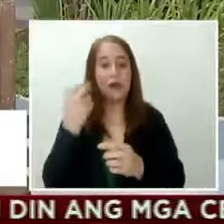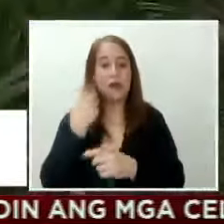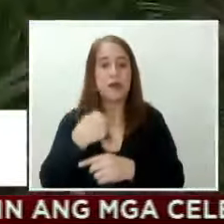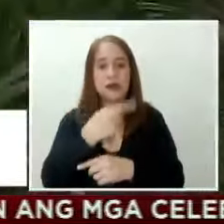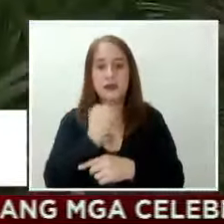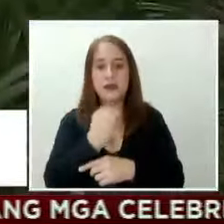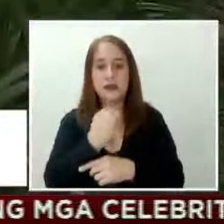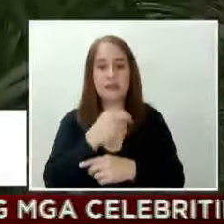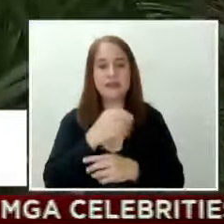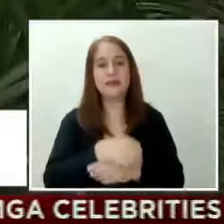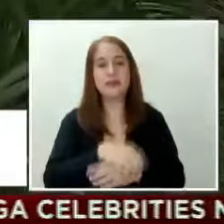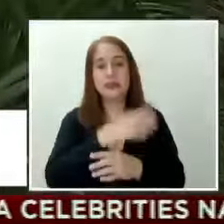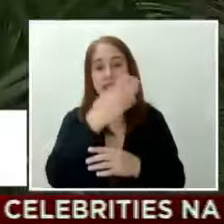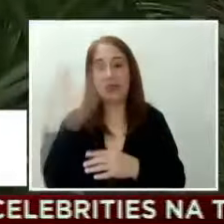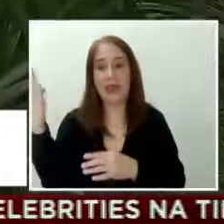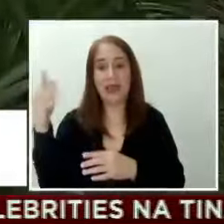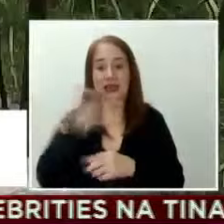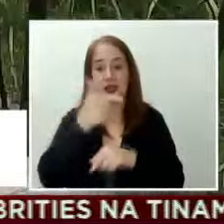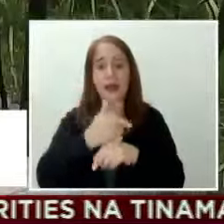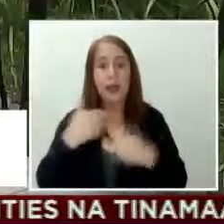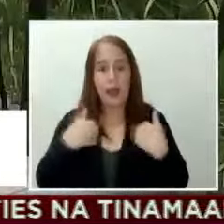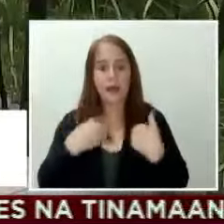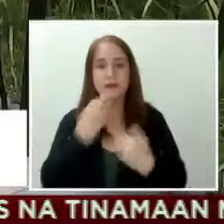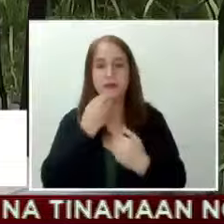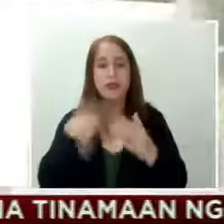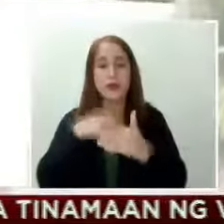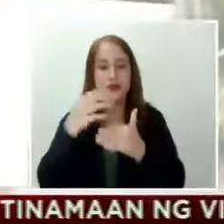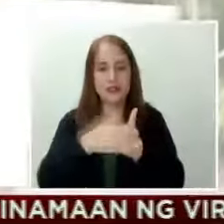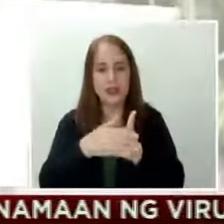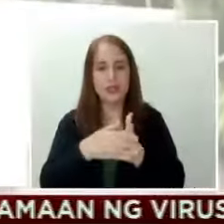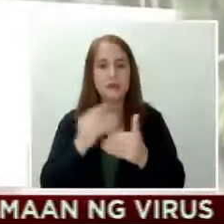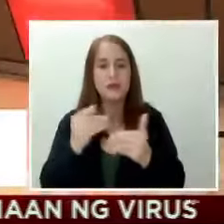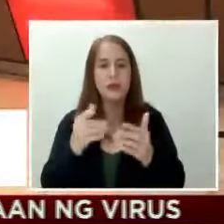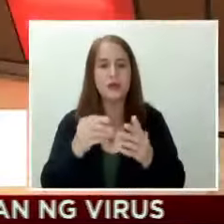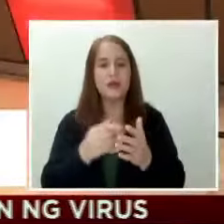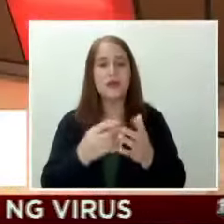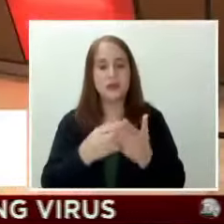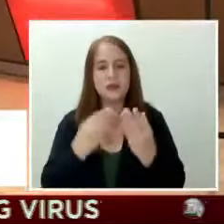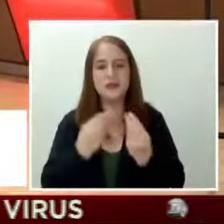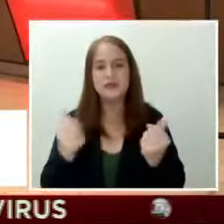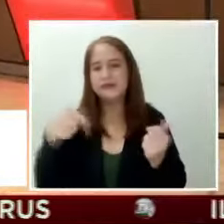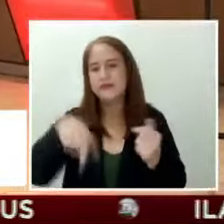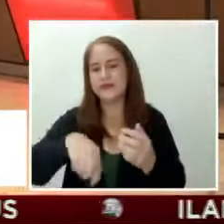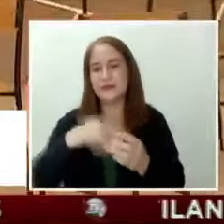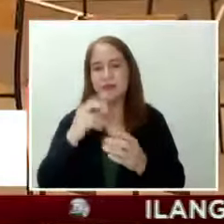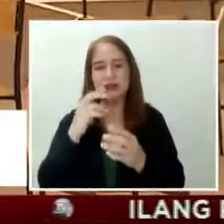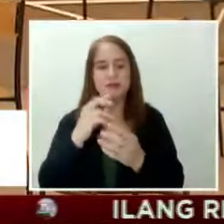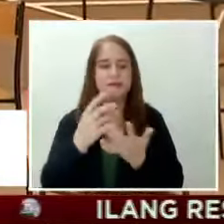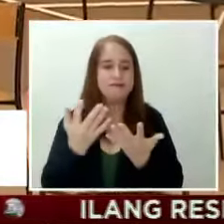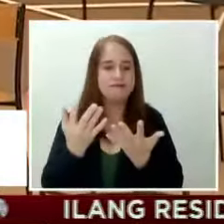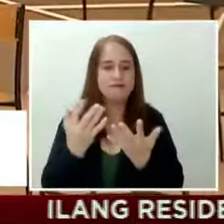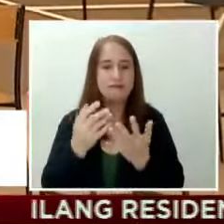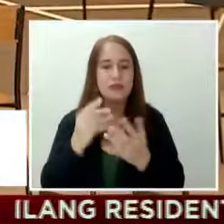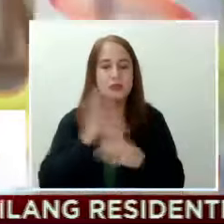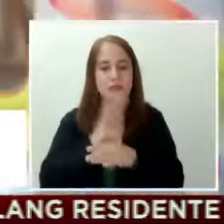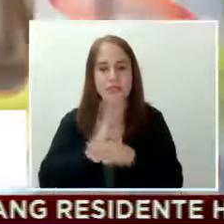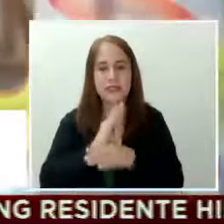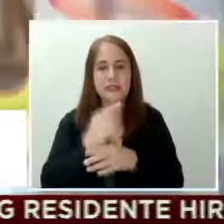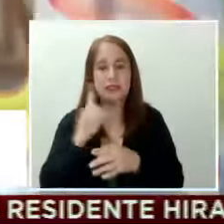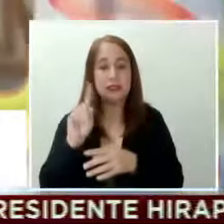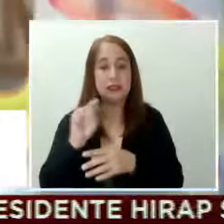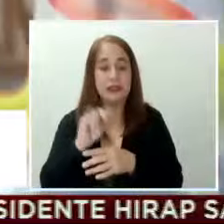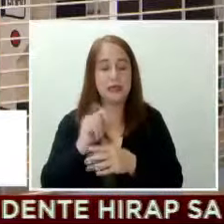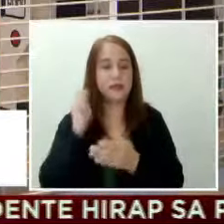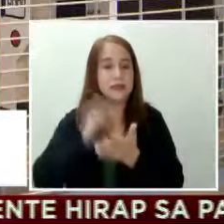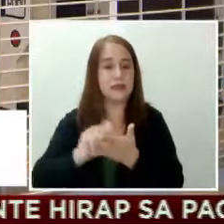Garden, naglagay din ang mga dining area sa labas para lang mabuhay ang negosyo. Kaya irekomenda ni DTI Secretary Ramon Lopez